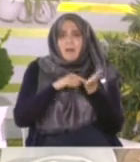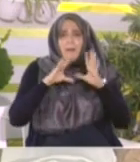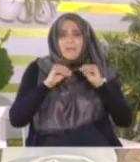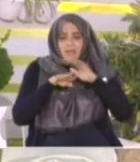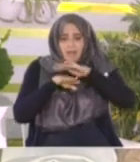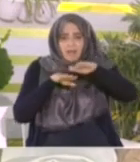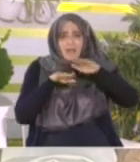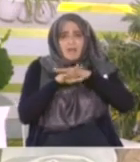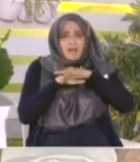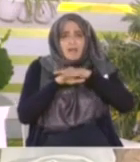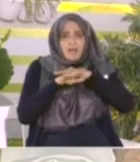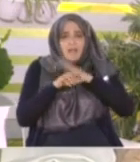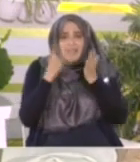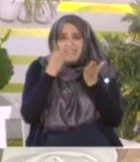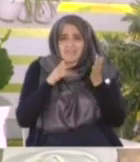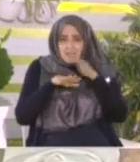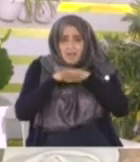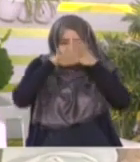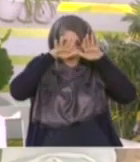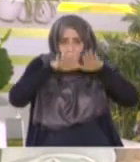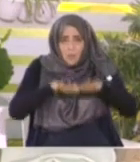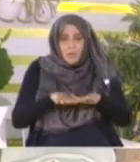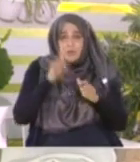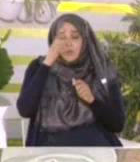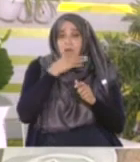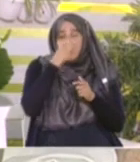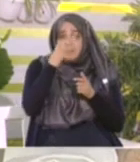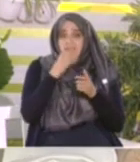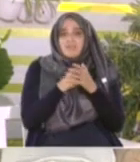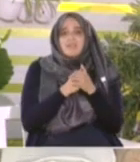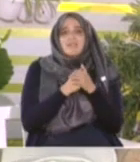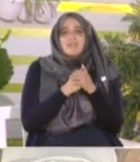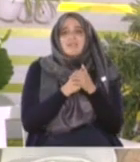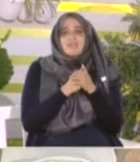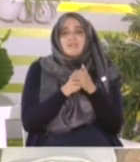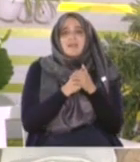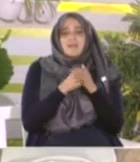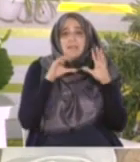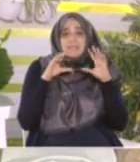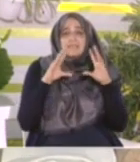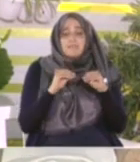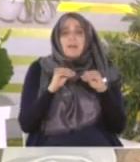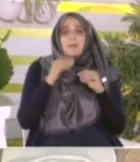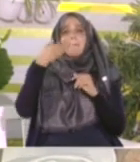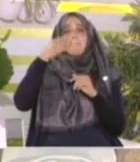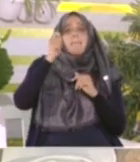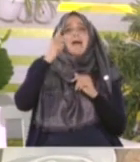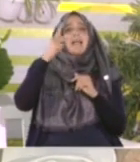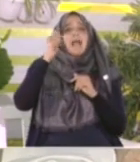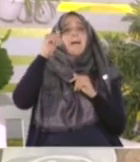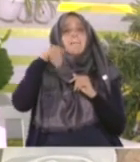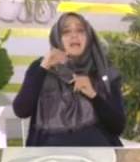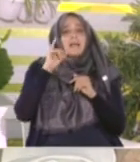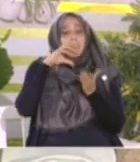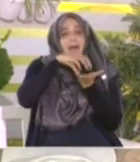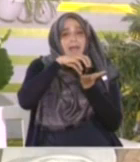الآن كما قال ربنا عز وجل مشير إلى هذا المقام المقدس هذا المقام العظيم